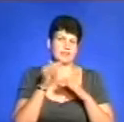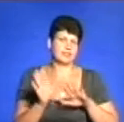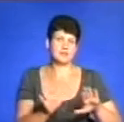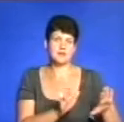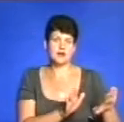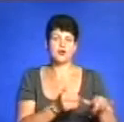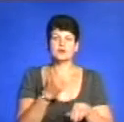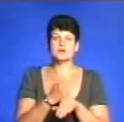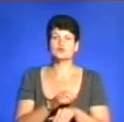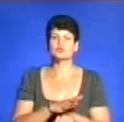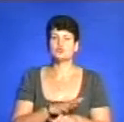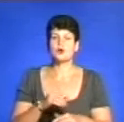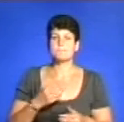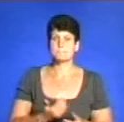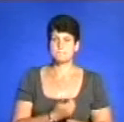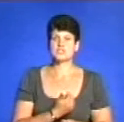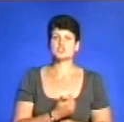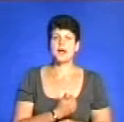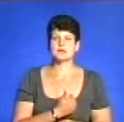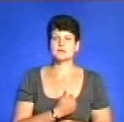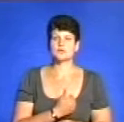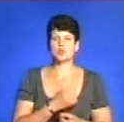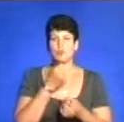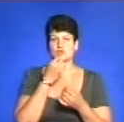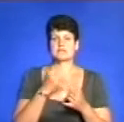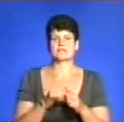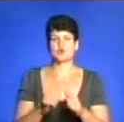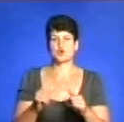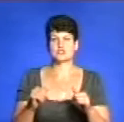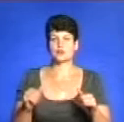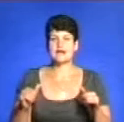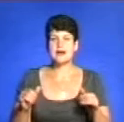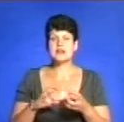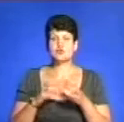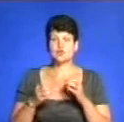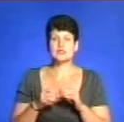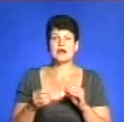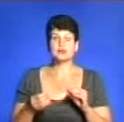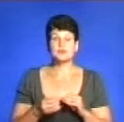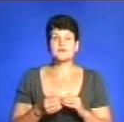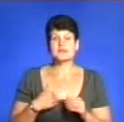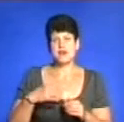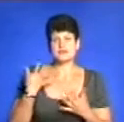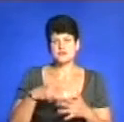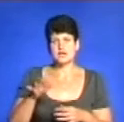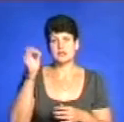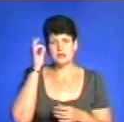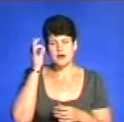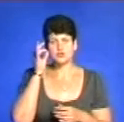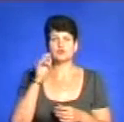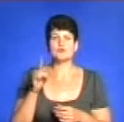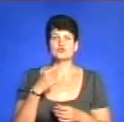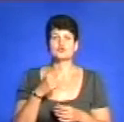Головне, щоб було бажання до позитивного результату. І, як вже тут нагадував Юрій Віталійович,